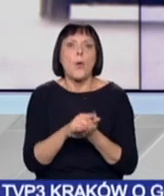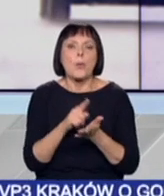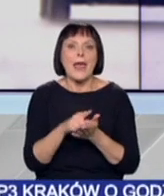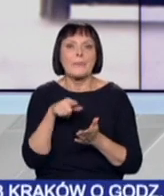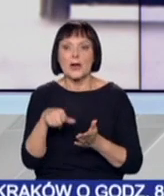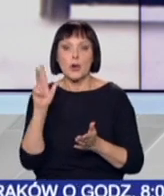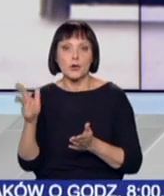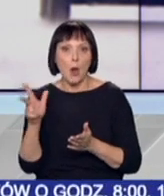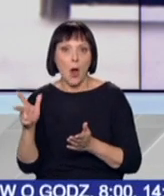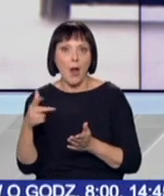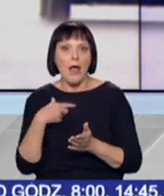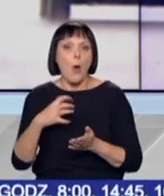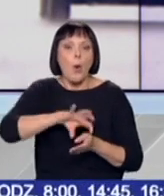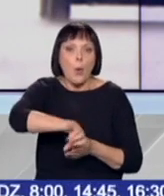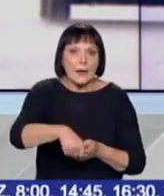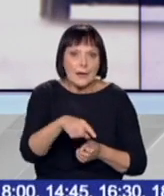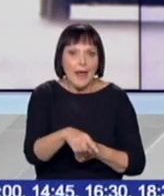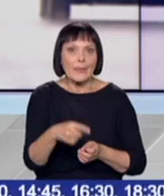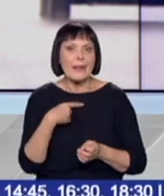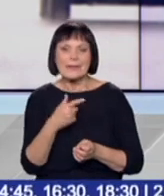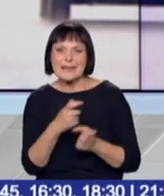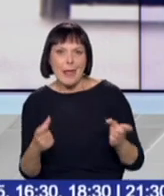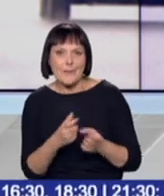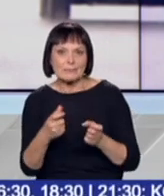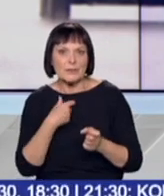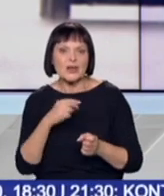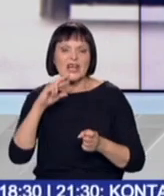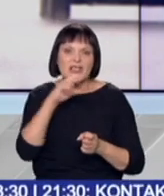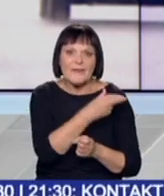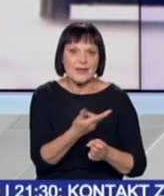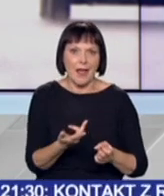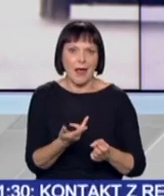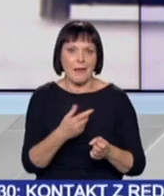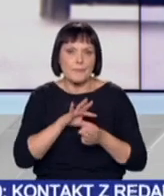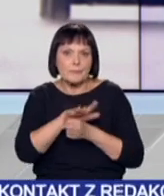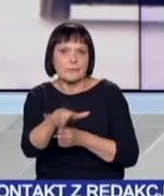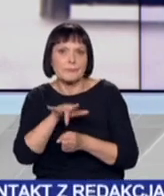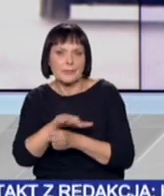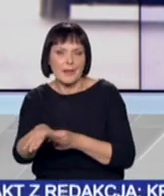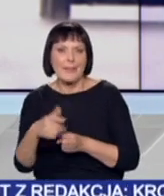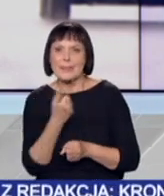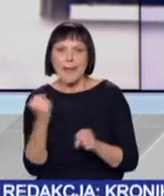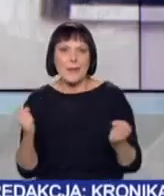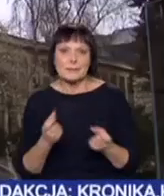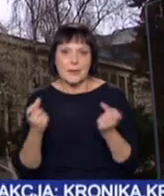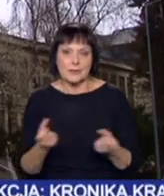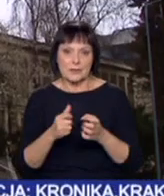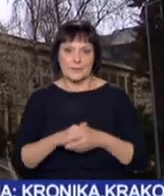zanim ci, w których ręce trafił defektoskop, zrobią krzywdę sobie lub innym. Magdalena Homa.